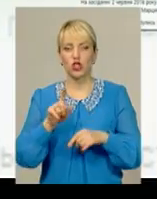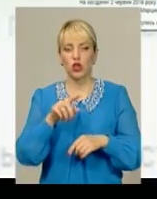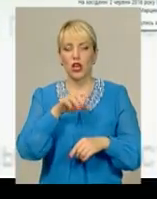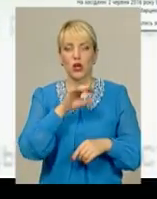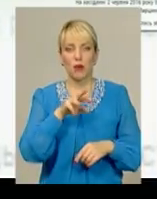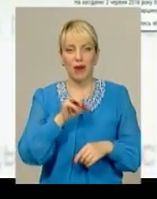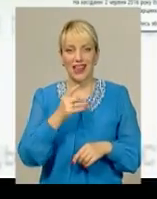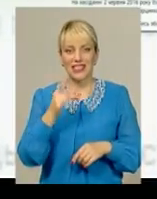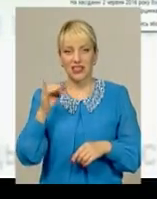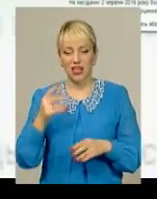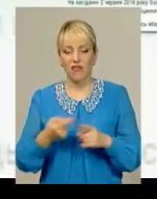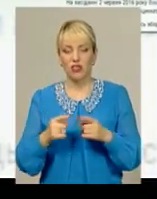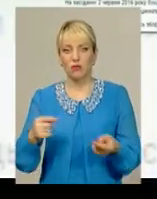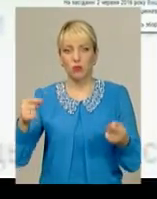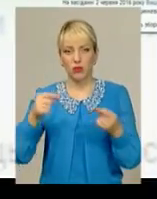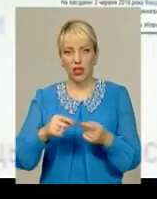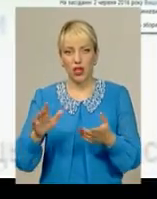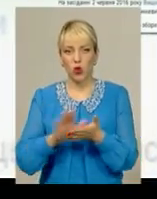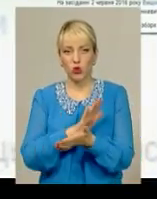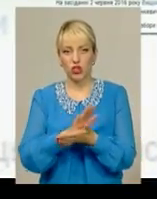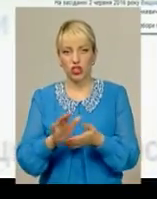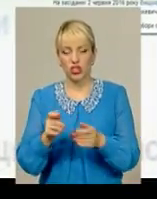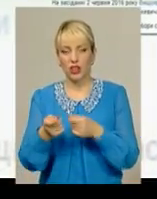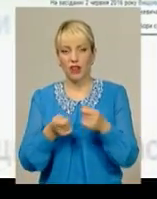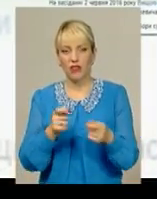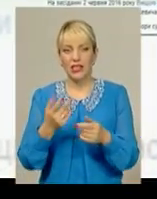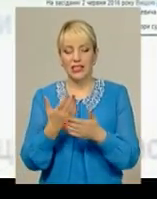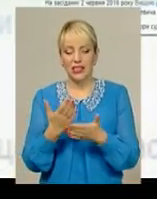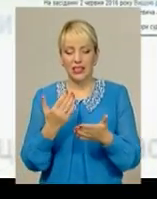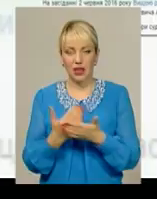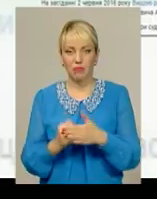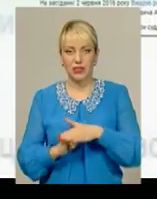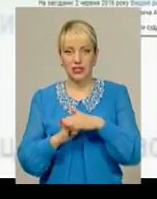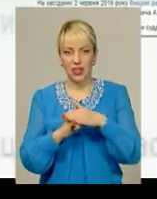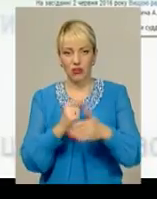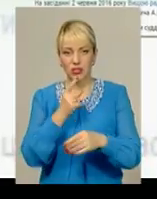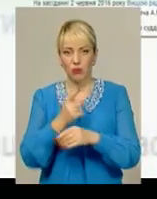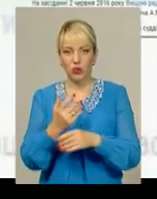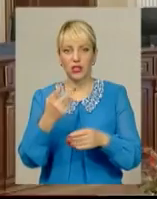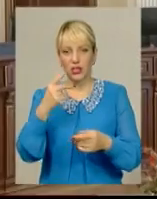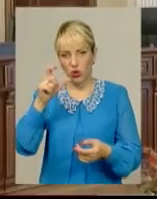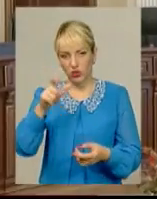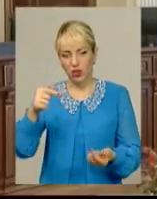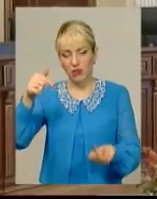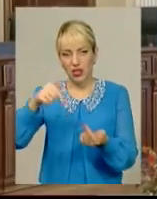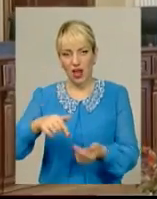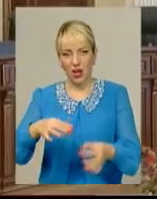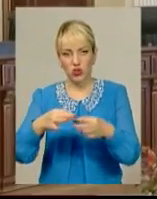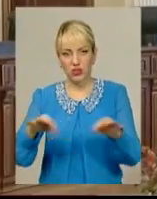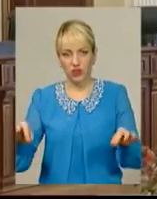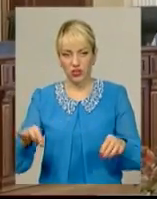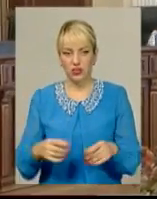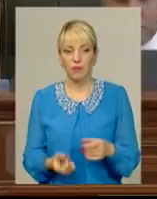відповідає критеріям очищення влади, що є підставою застосування заборон та відповідно підлягає звільненню. Виявляється, у